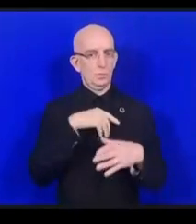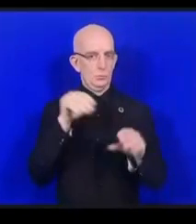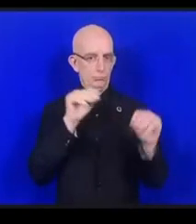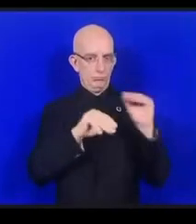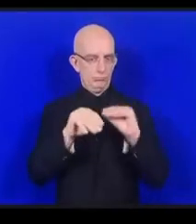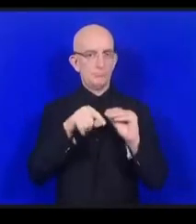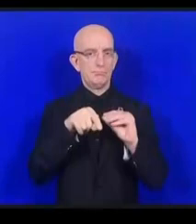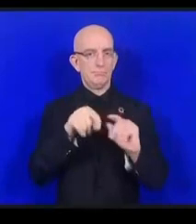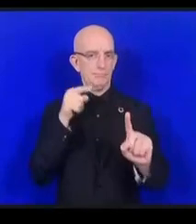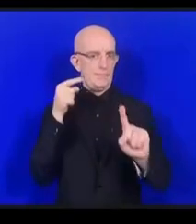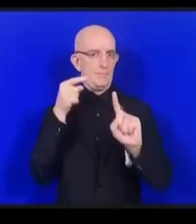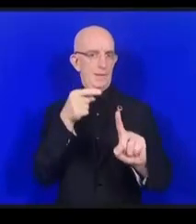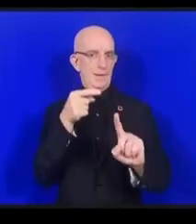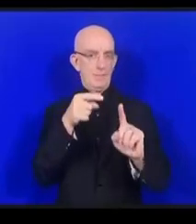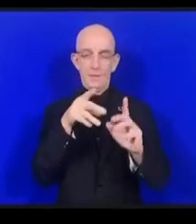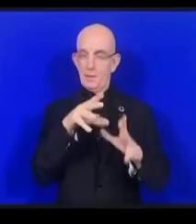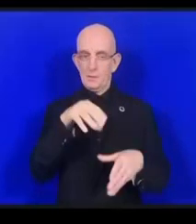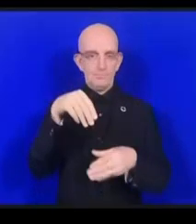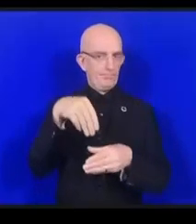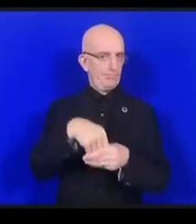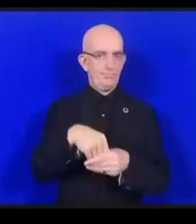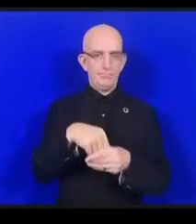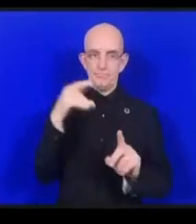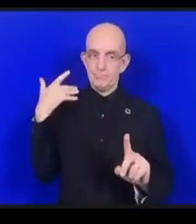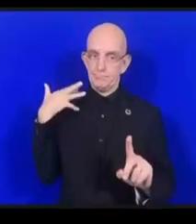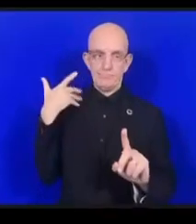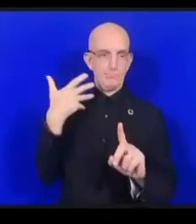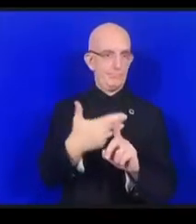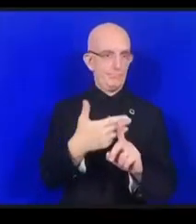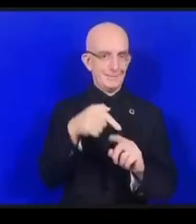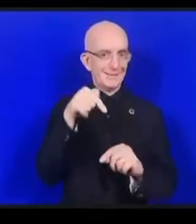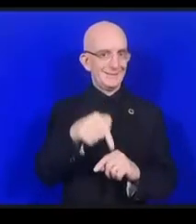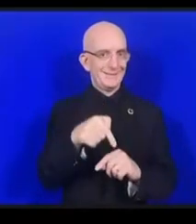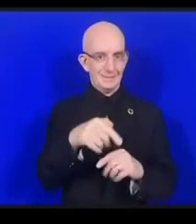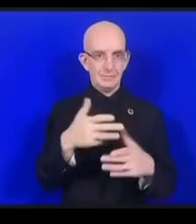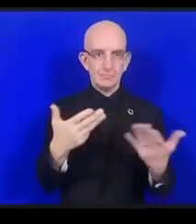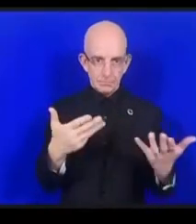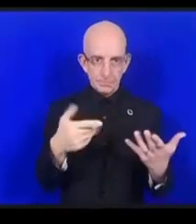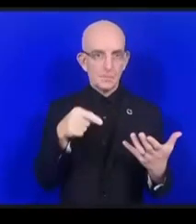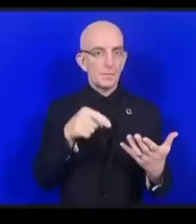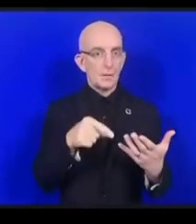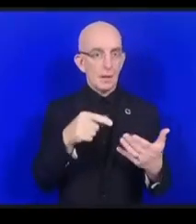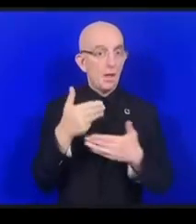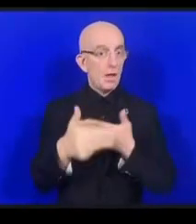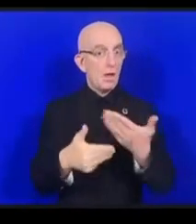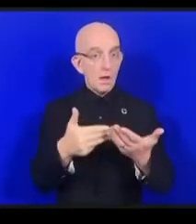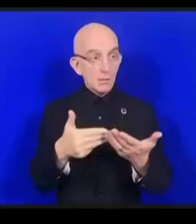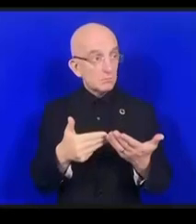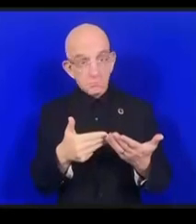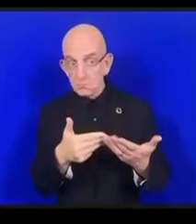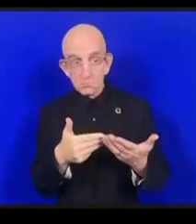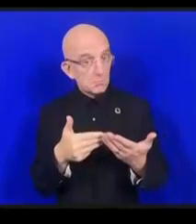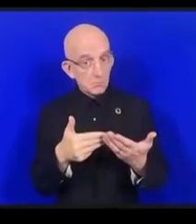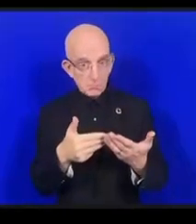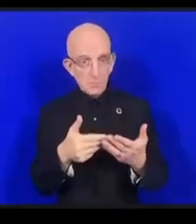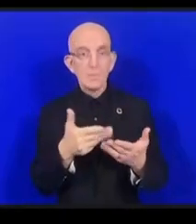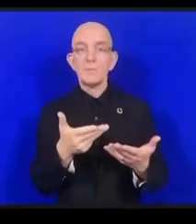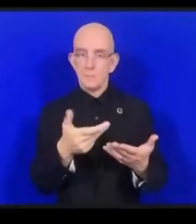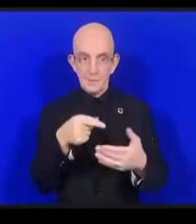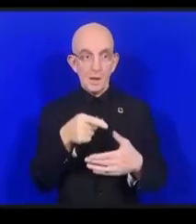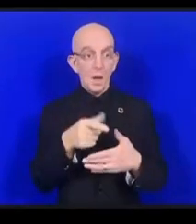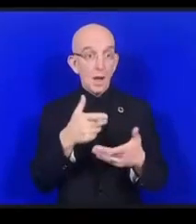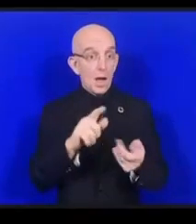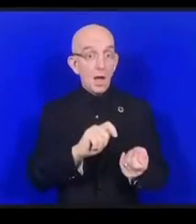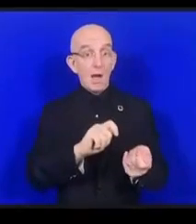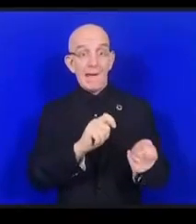qui ne sert plus ou dont l'utilité est délétère peut-être enlevé c'est